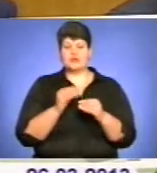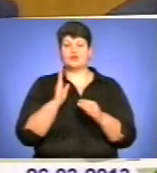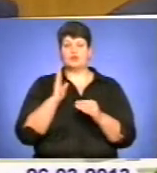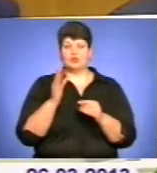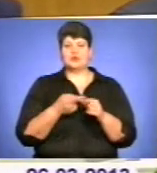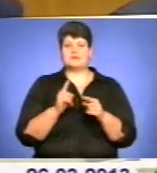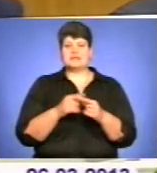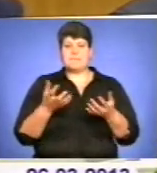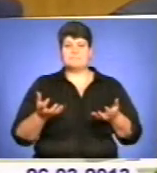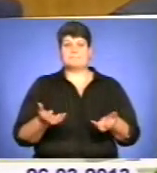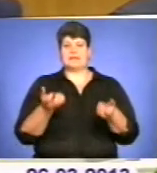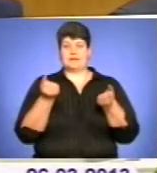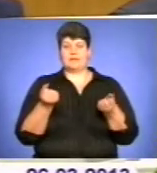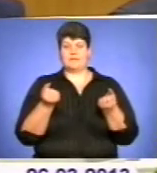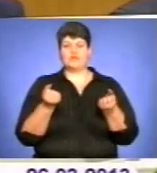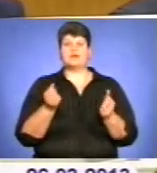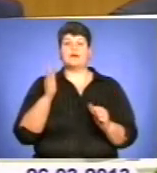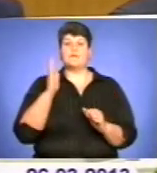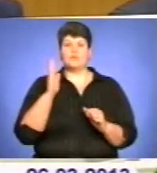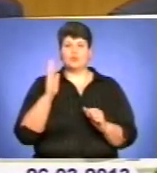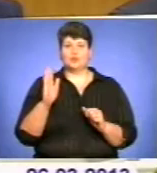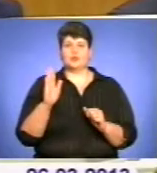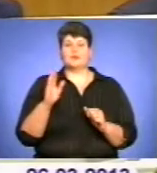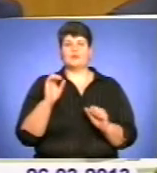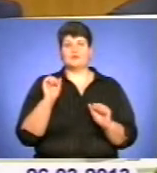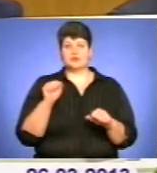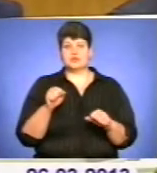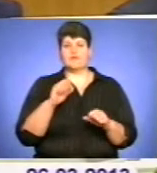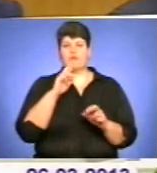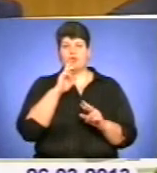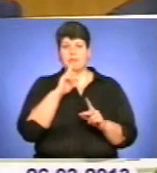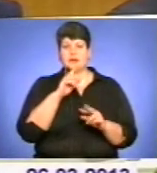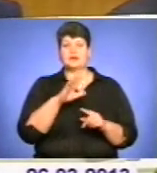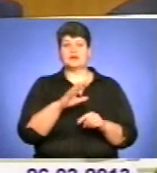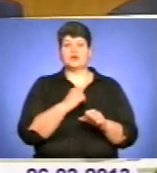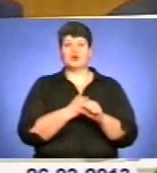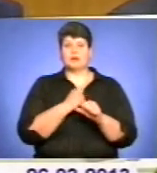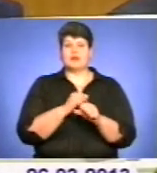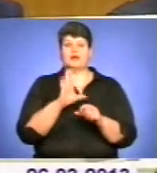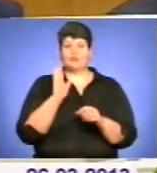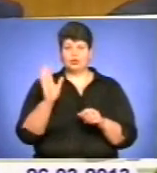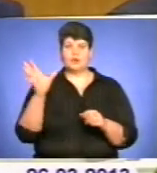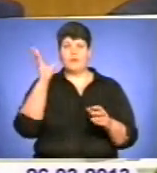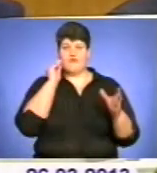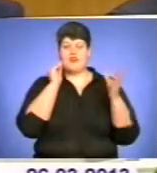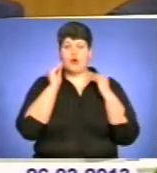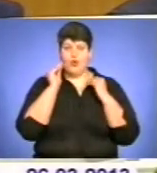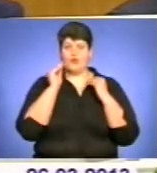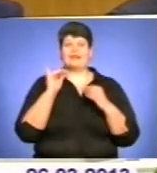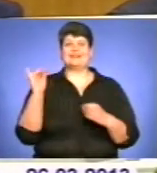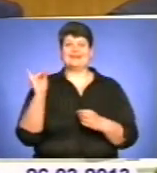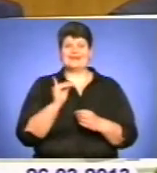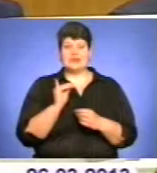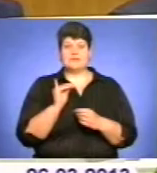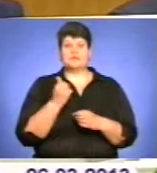підтримувати, будемо, мабуть, помилки, які ми допускали, ми будемо їх враховувати. І